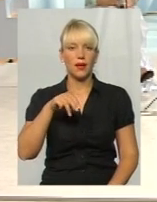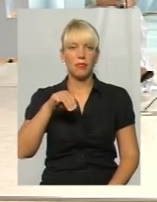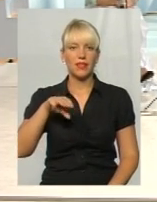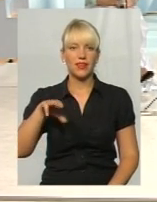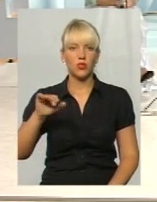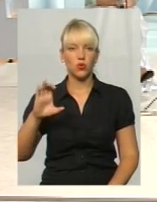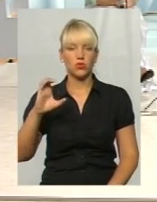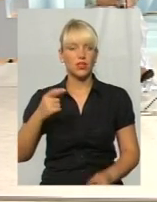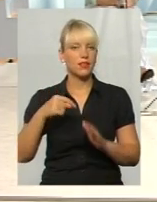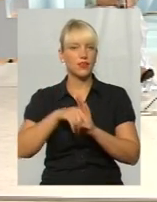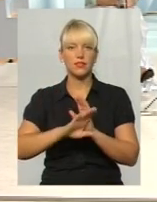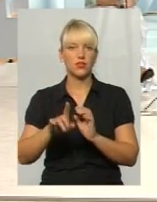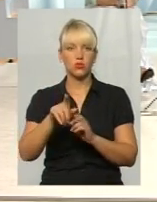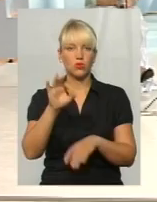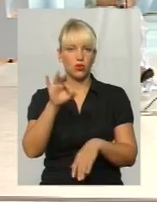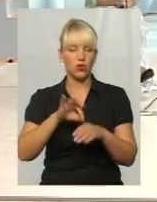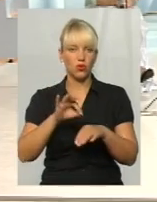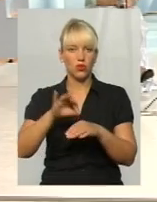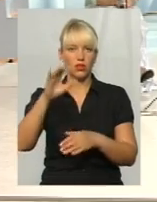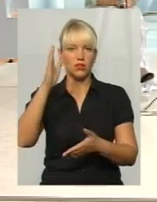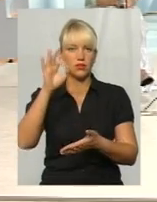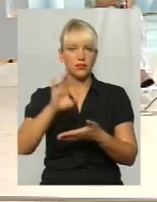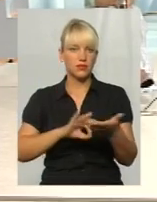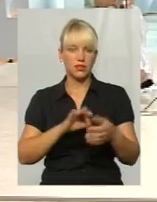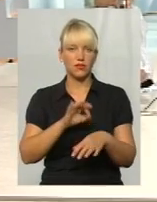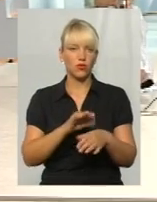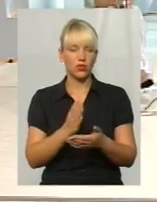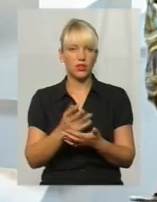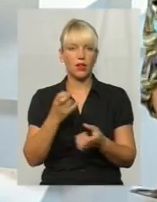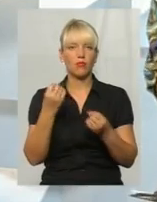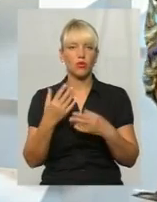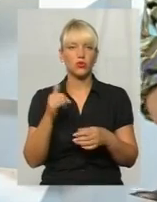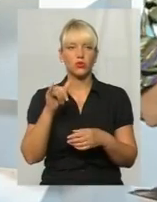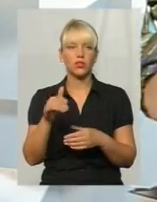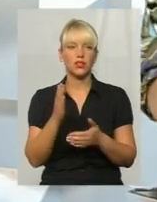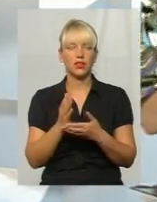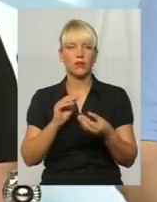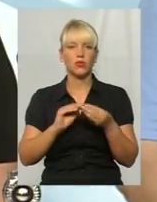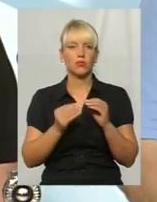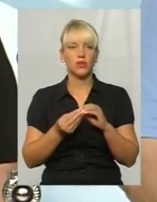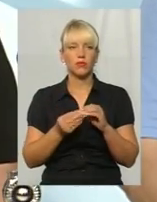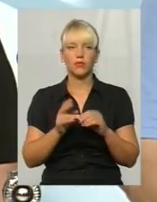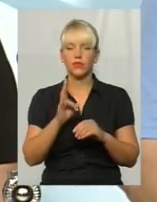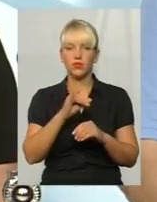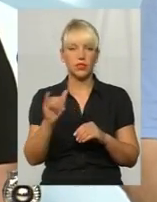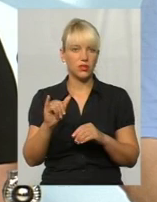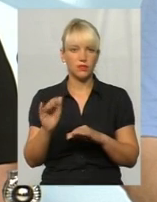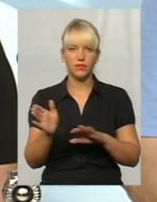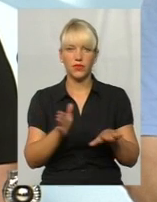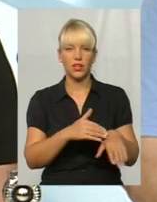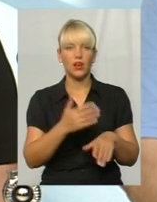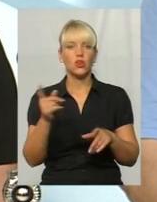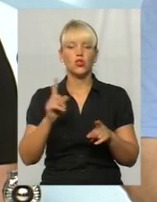що людина вже інфікована вірусом гепатиту С. Вона може мати просто проблеми, наприклад? Ні, що організм мав